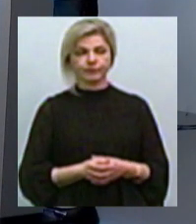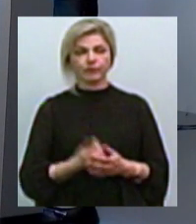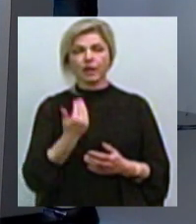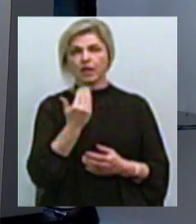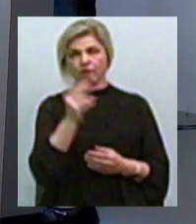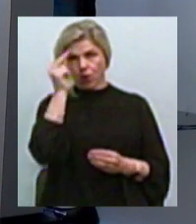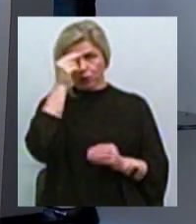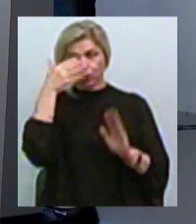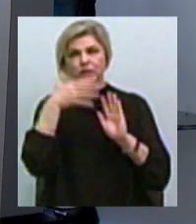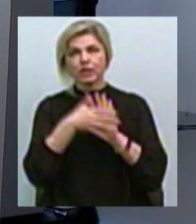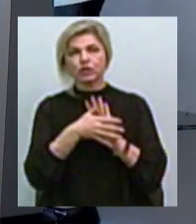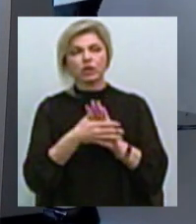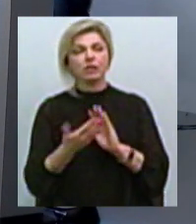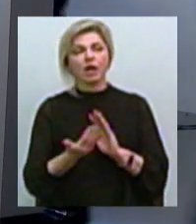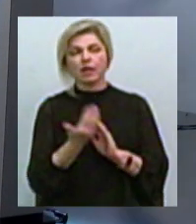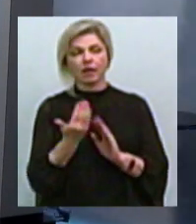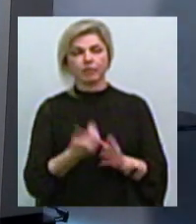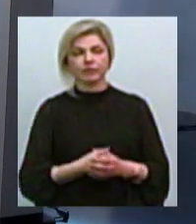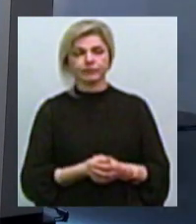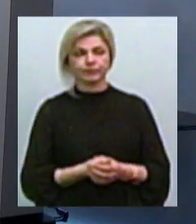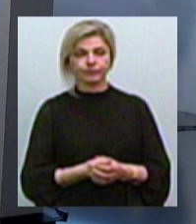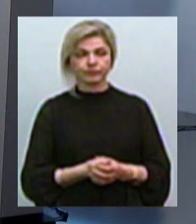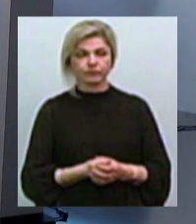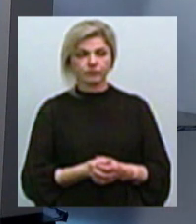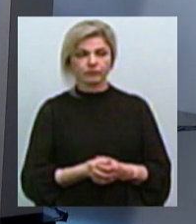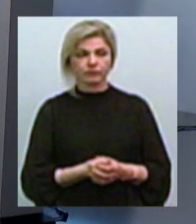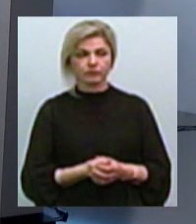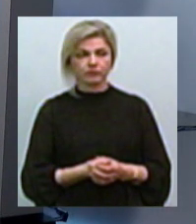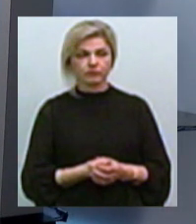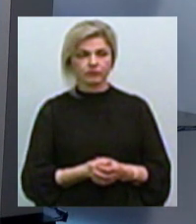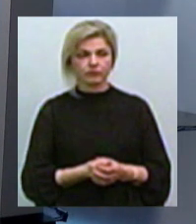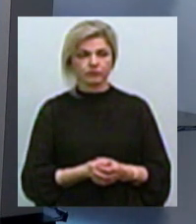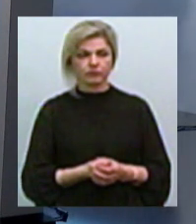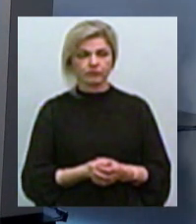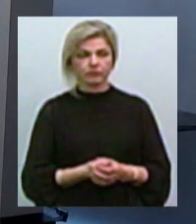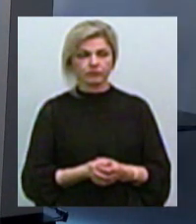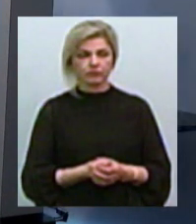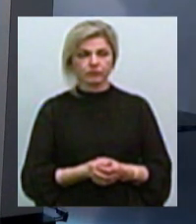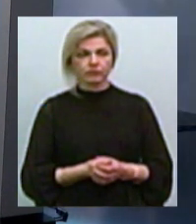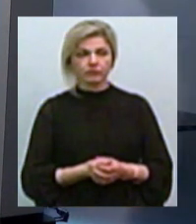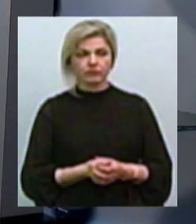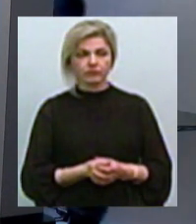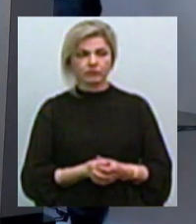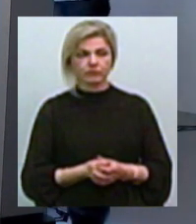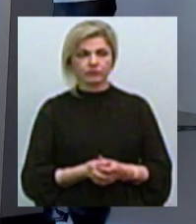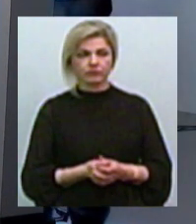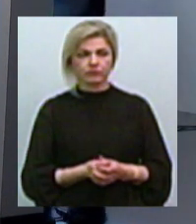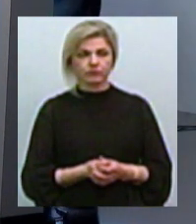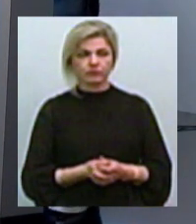дослідження Де саме? Вона зображена? Вона зображена ось тут, цей її елемент Ну, якщо гумідно вибачте